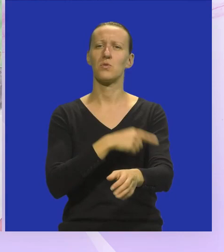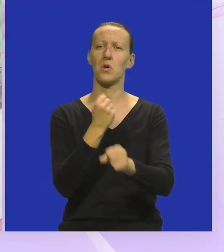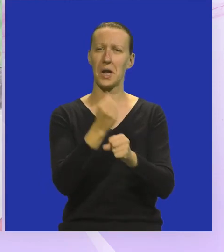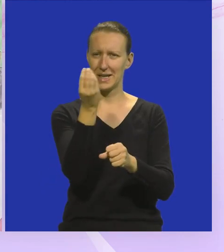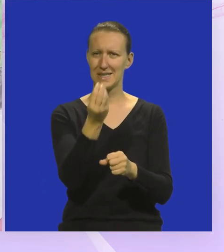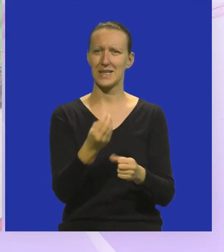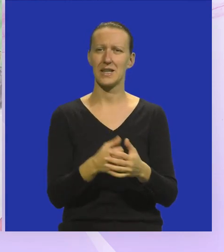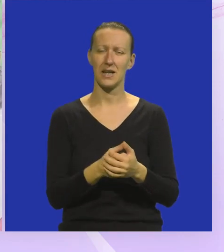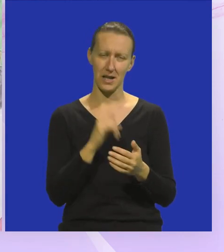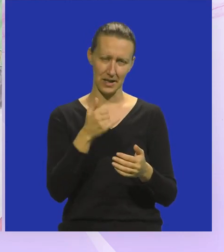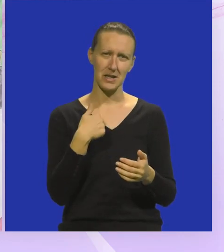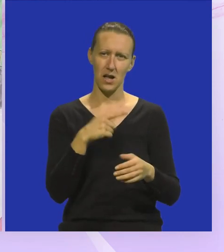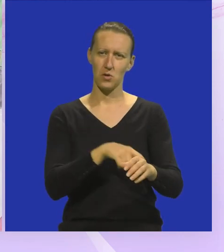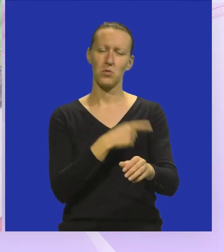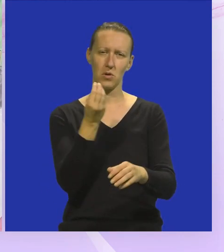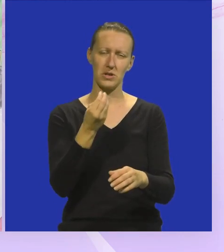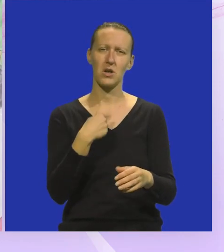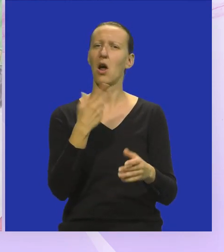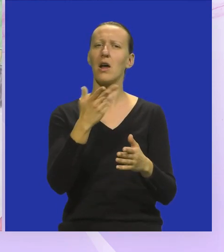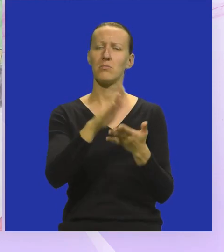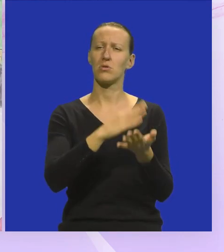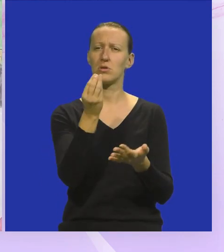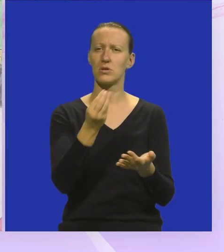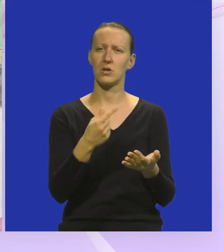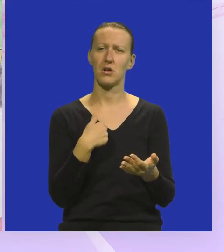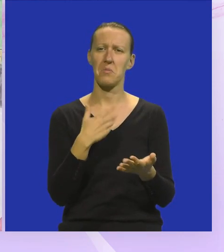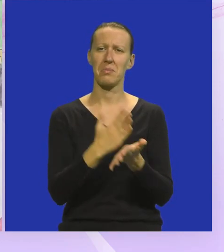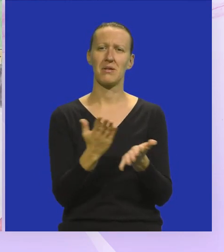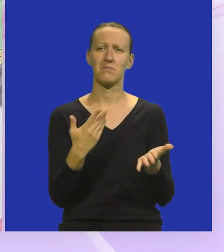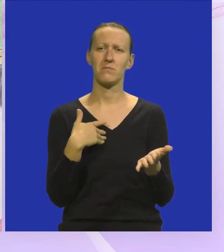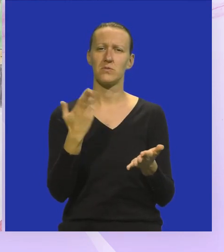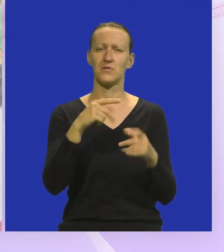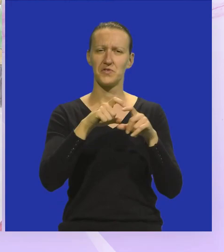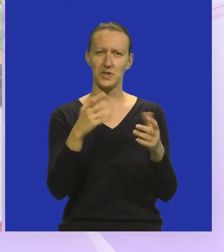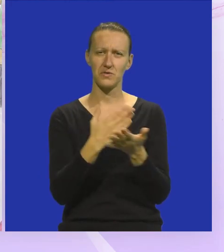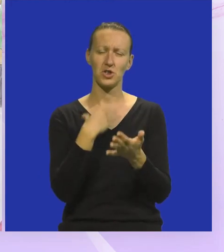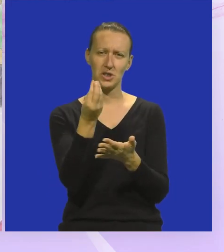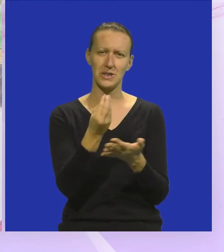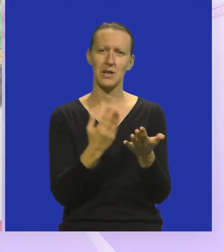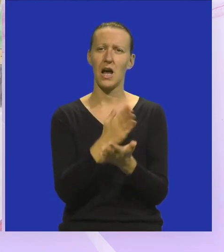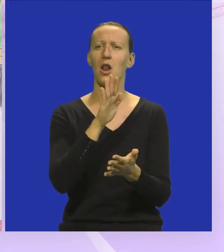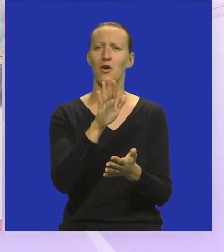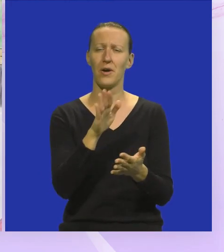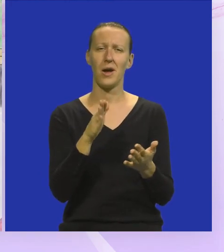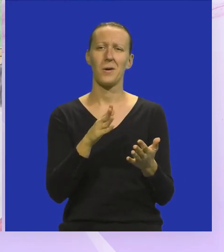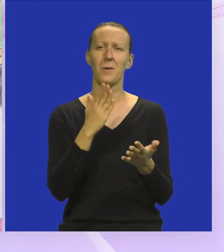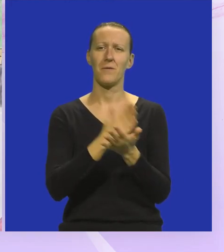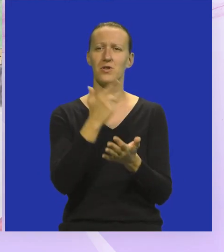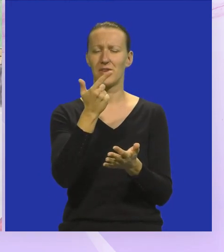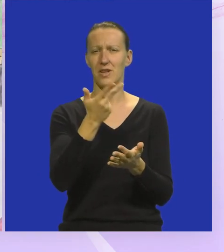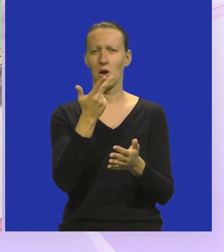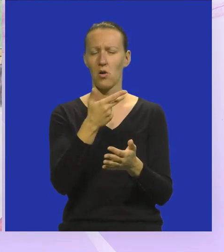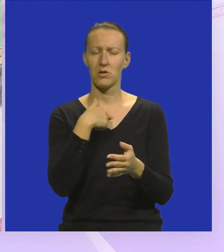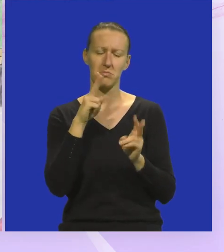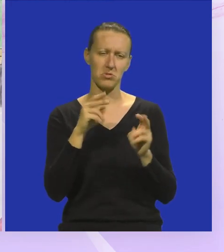baviš time? Da, dugo. Od kada? Pa od vrtića već crtama, ali ovako već dvije,